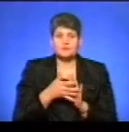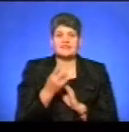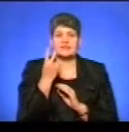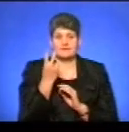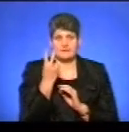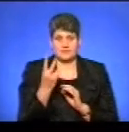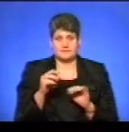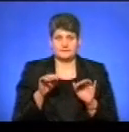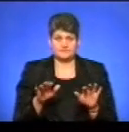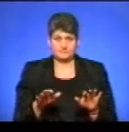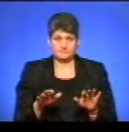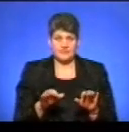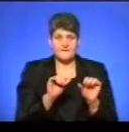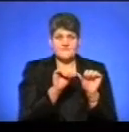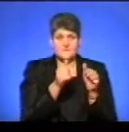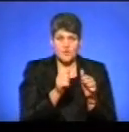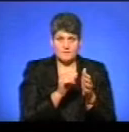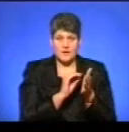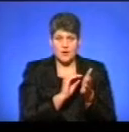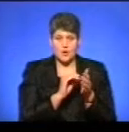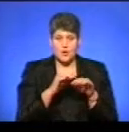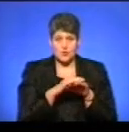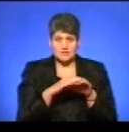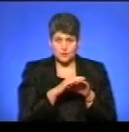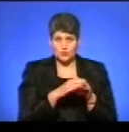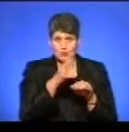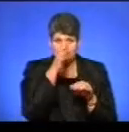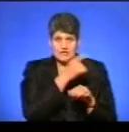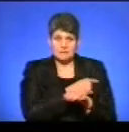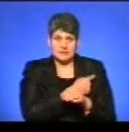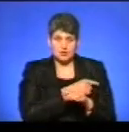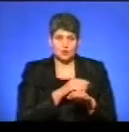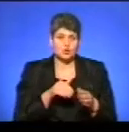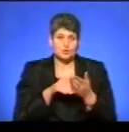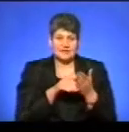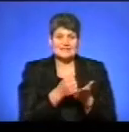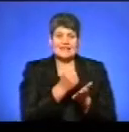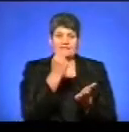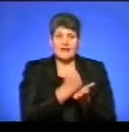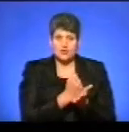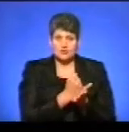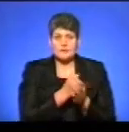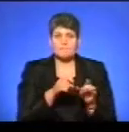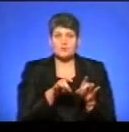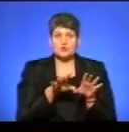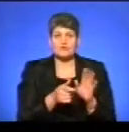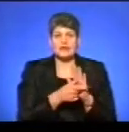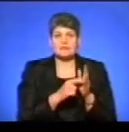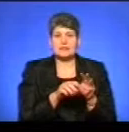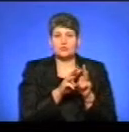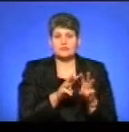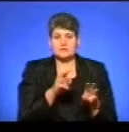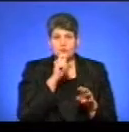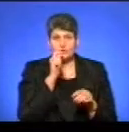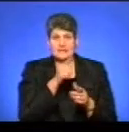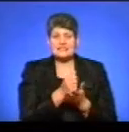речі. що формула розрахунку як освітньої, так і медичної субвенції затверджується постановою Кременематом міністрів України